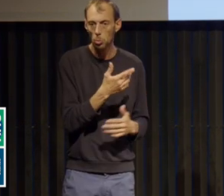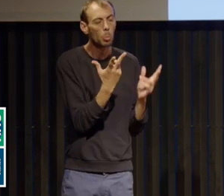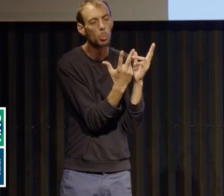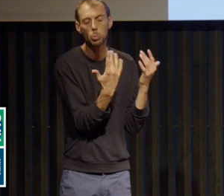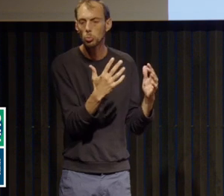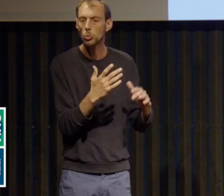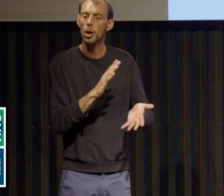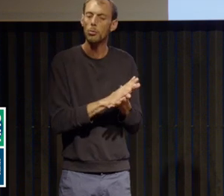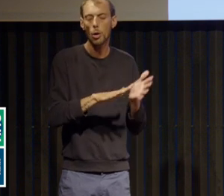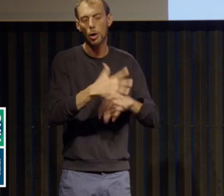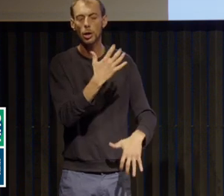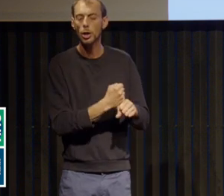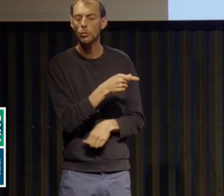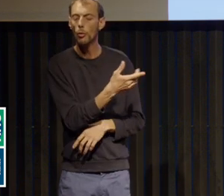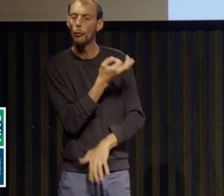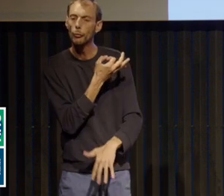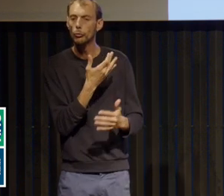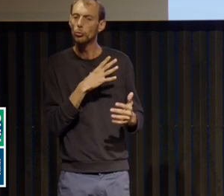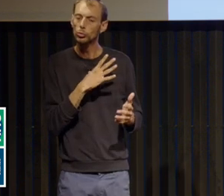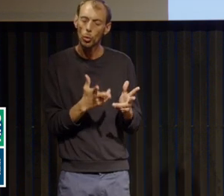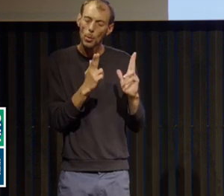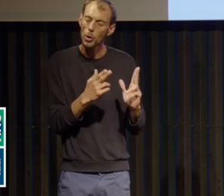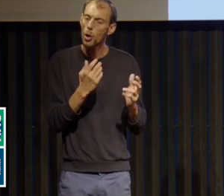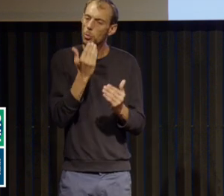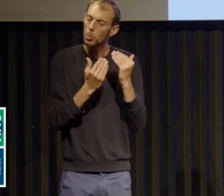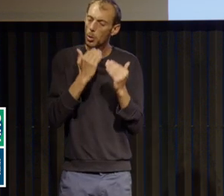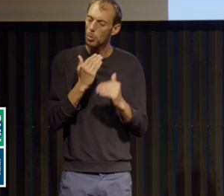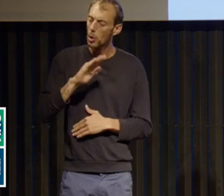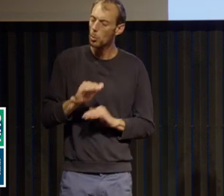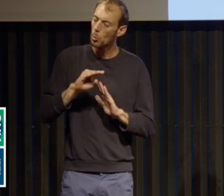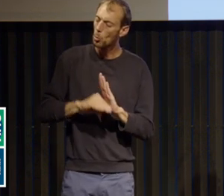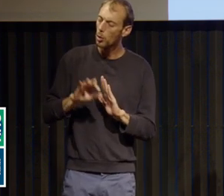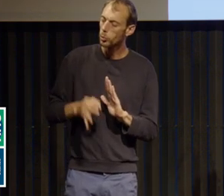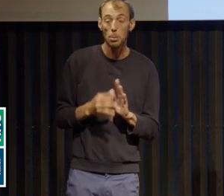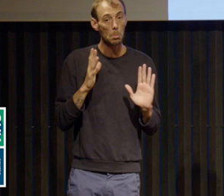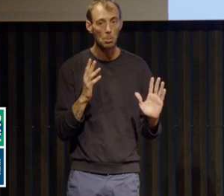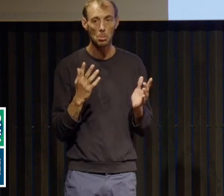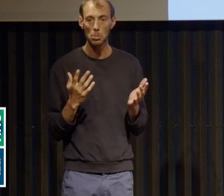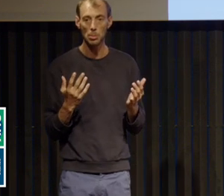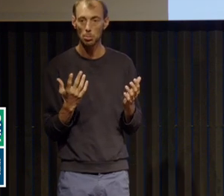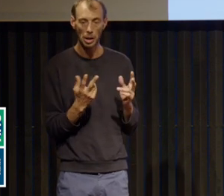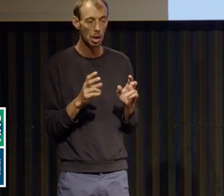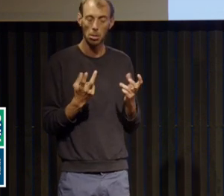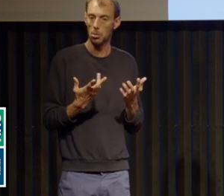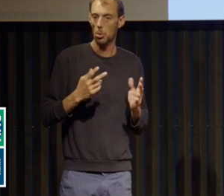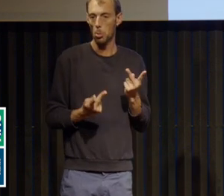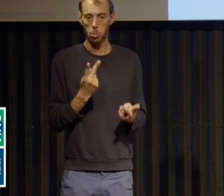où elle mangeait moins, mais a priori, ça ne s'est pas traduit par une perte de poids et ça n'a pas duré plus de trois mois.